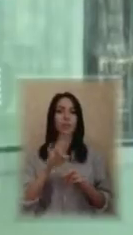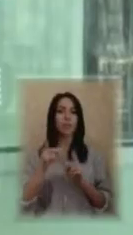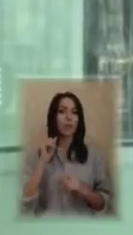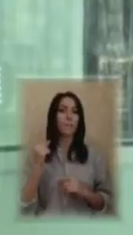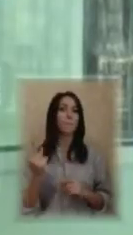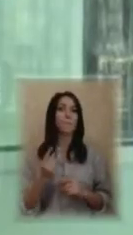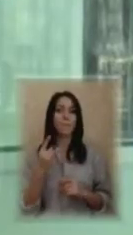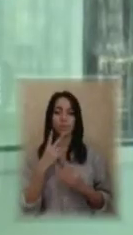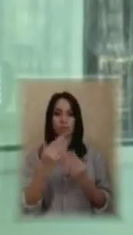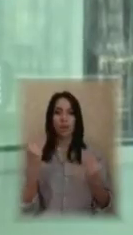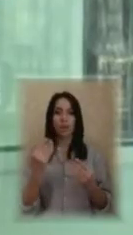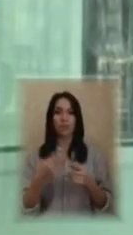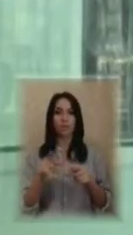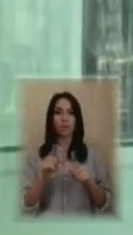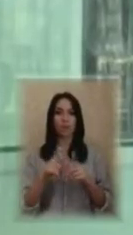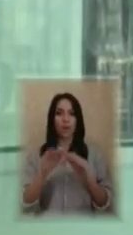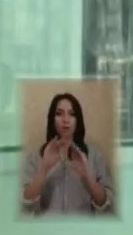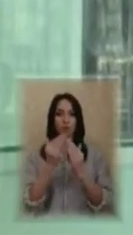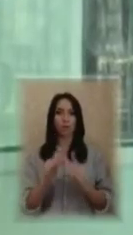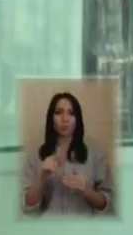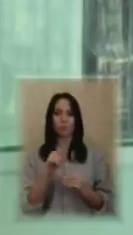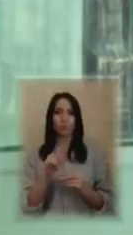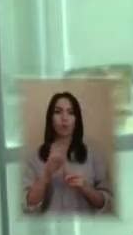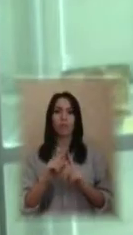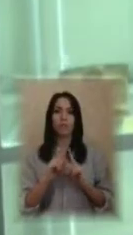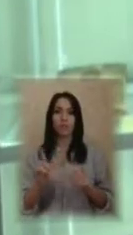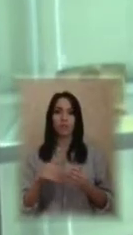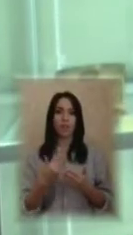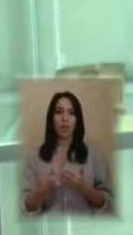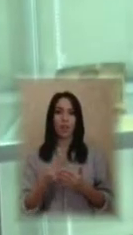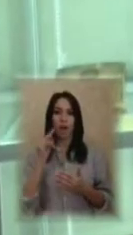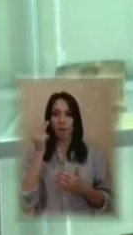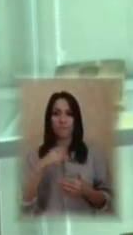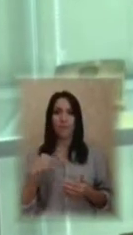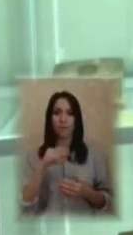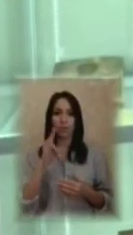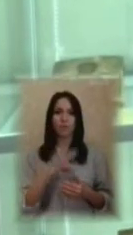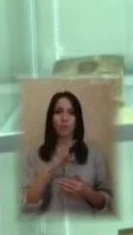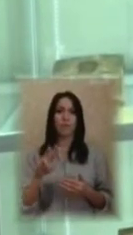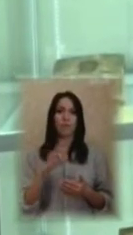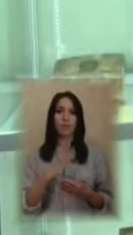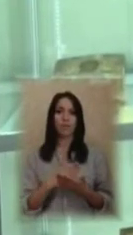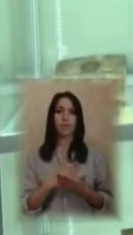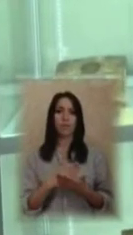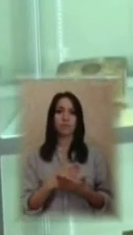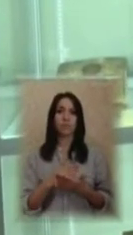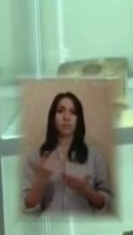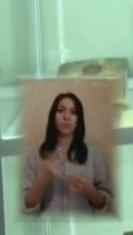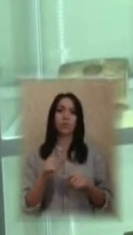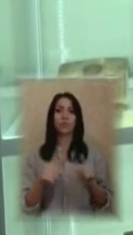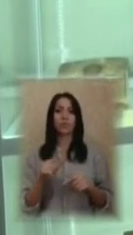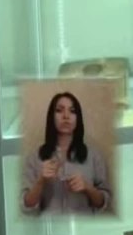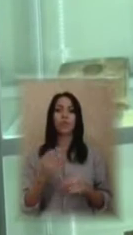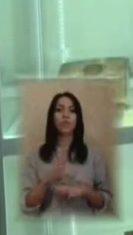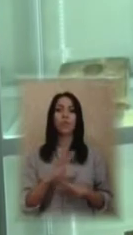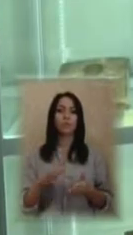культова скульптура. Дуже нехарактерною для православ'я є культова скульптура. Деякий час її взагалі не було в храмах,